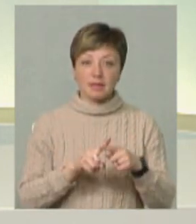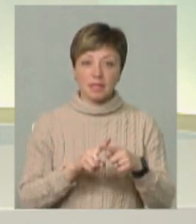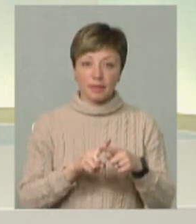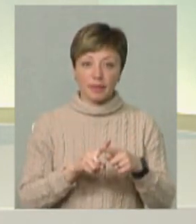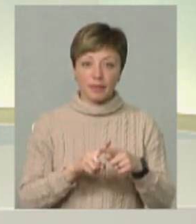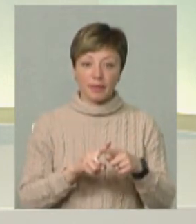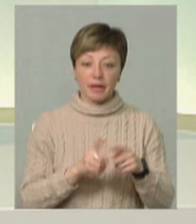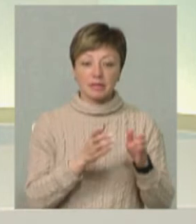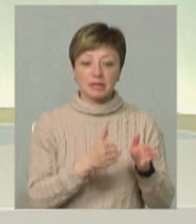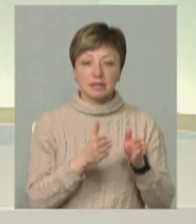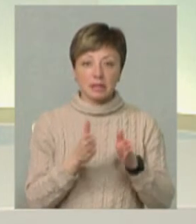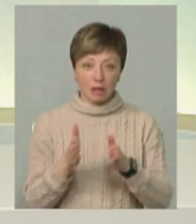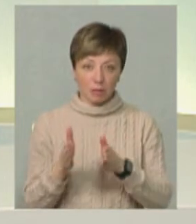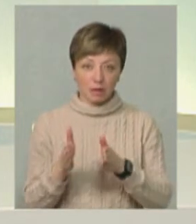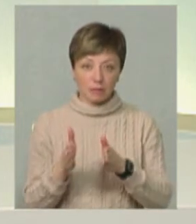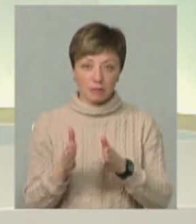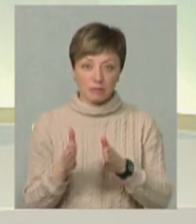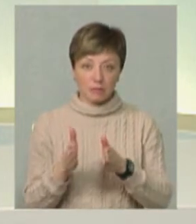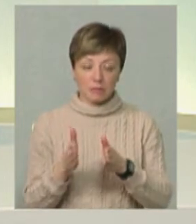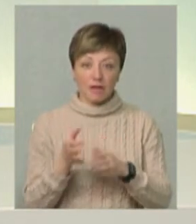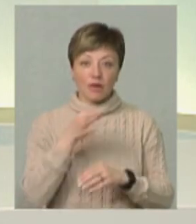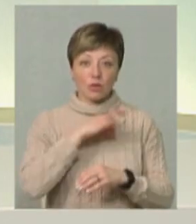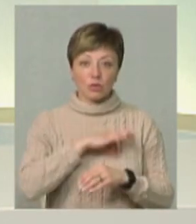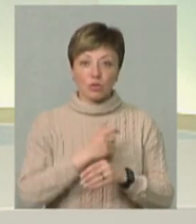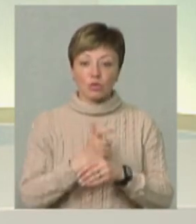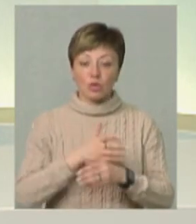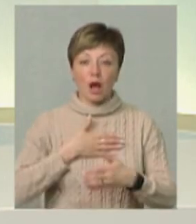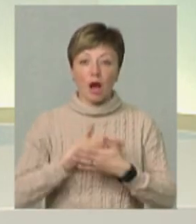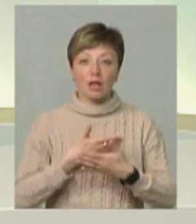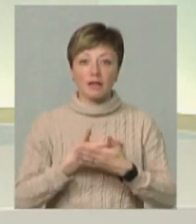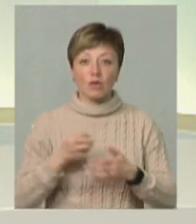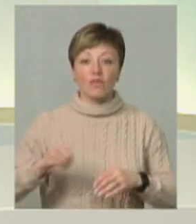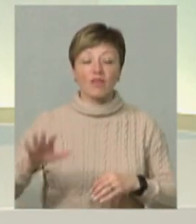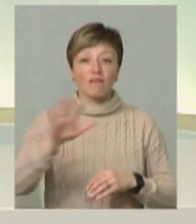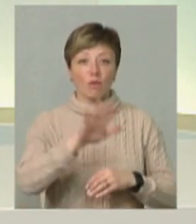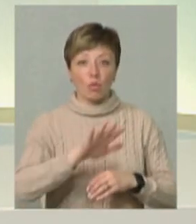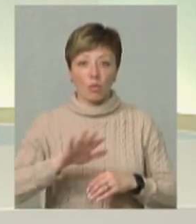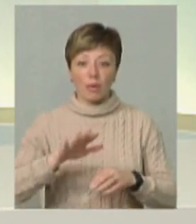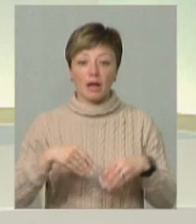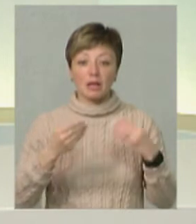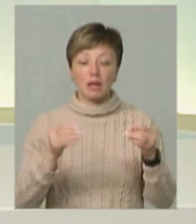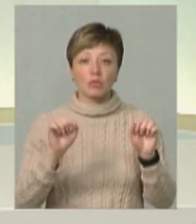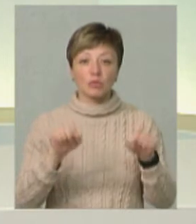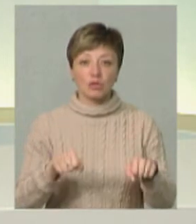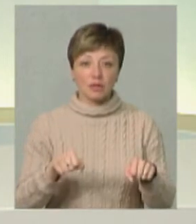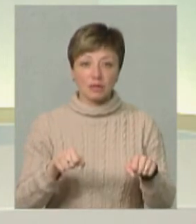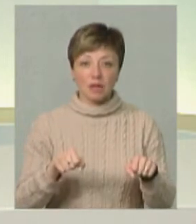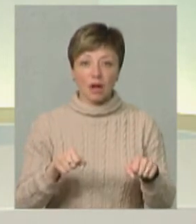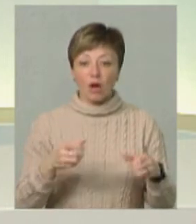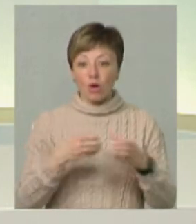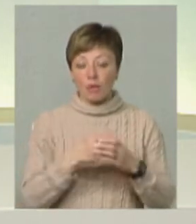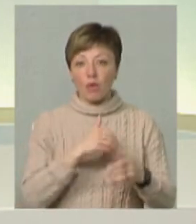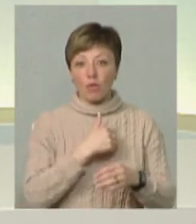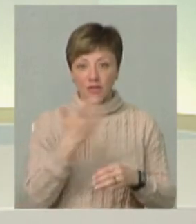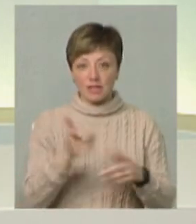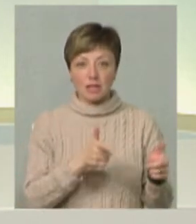Ця система використовується дуже активно в Європі, дає можливість, знаєте, громада хоче, каже,